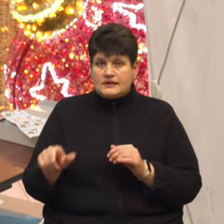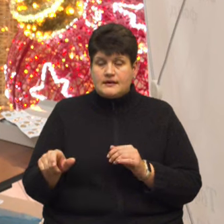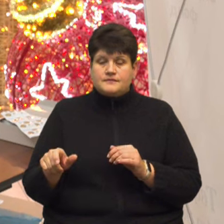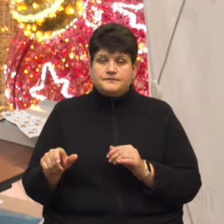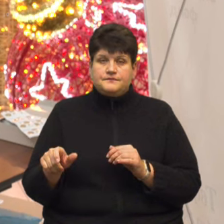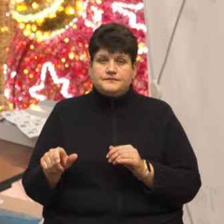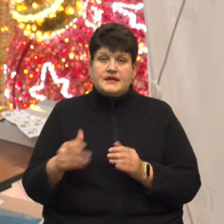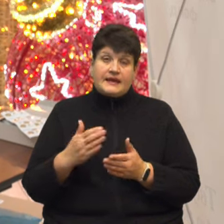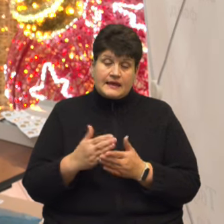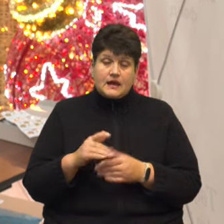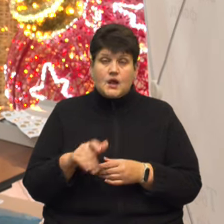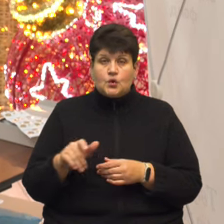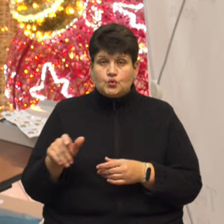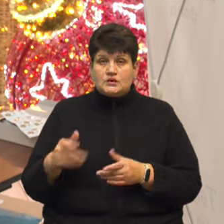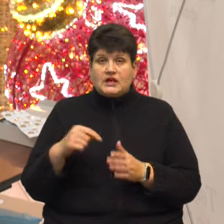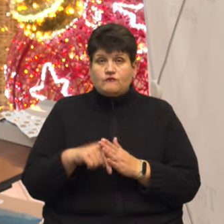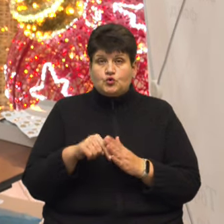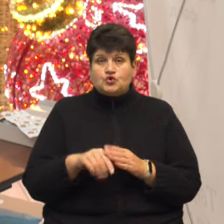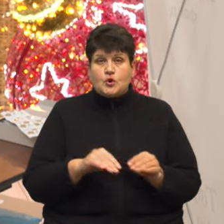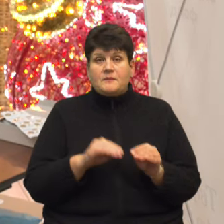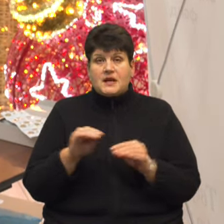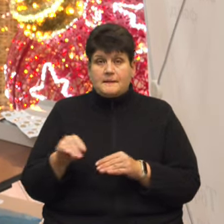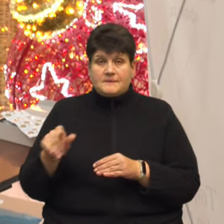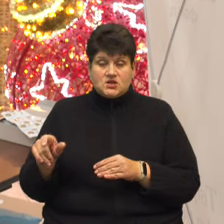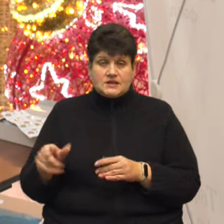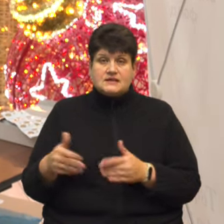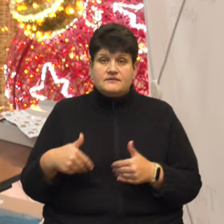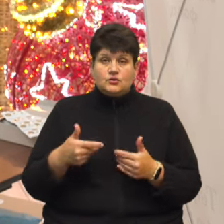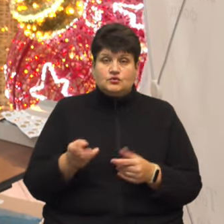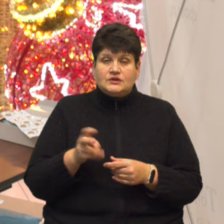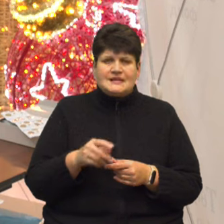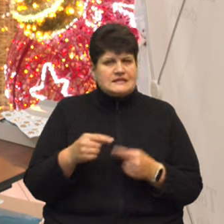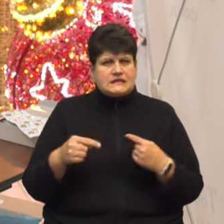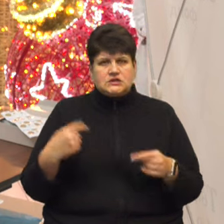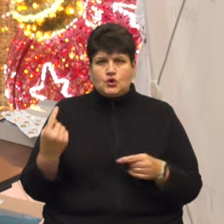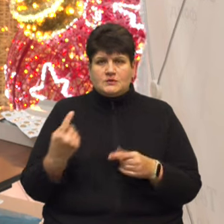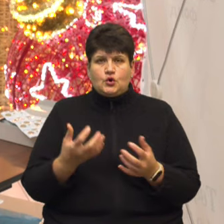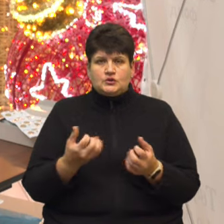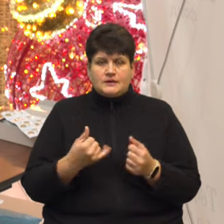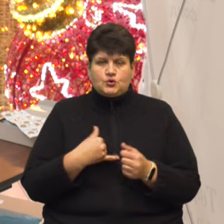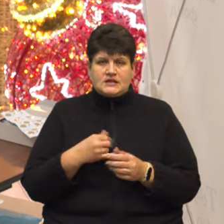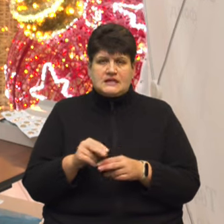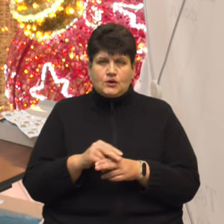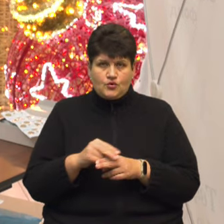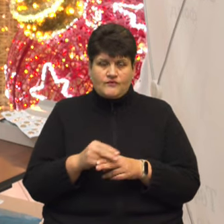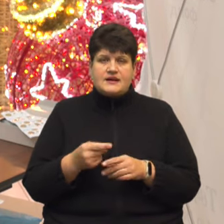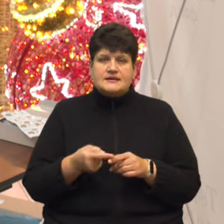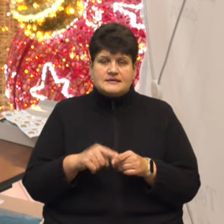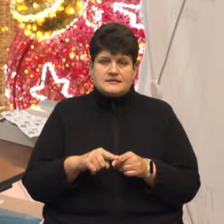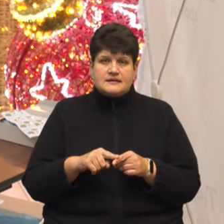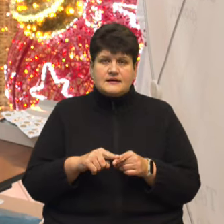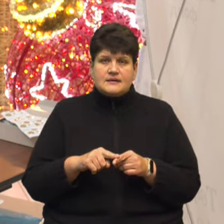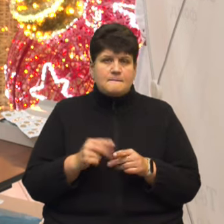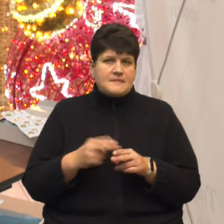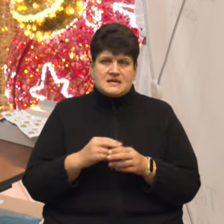Є люди, які внутрішньопереміщені, які звернулися до нас з інших областей і отримують у нас лікування. Це зовсім без